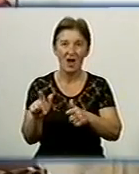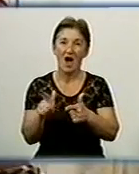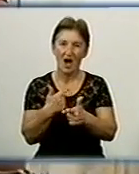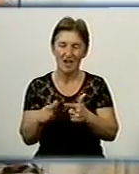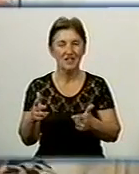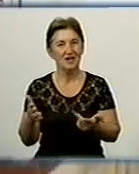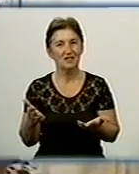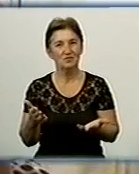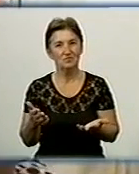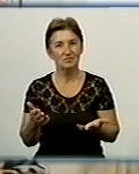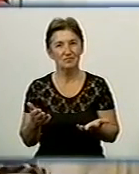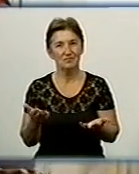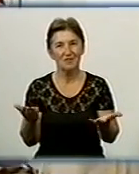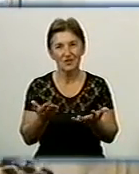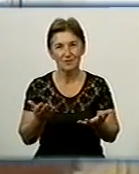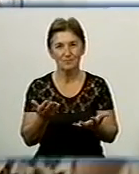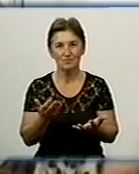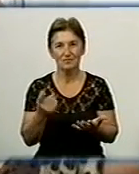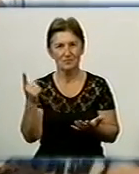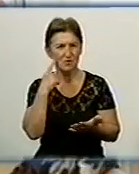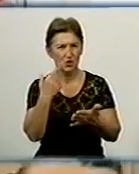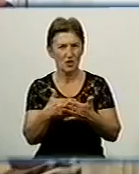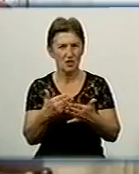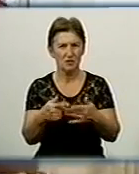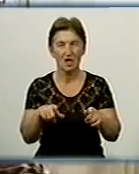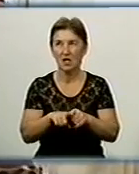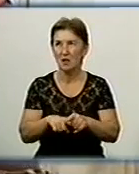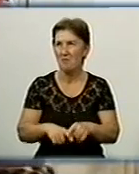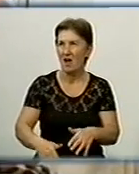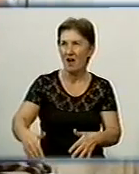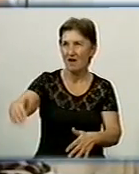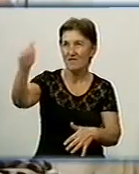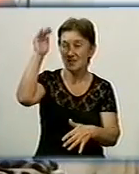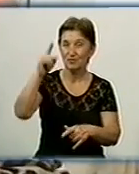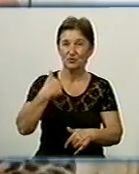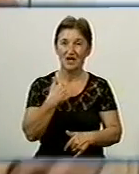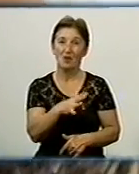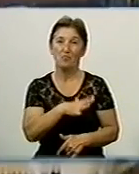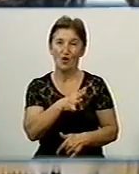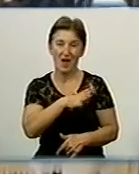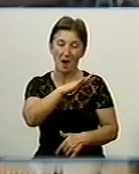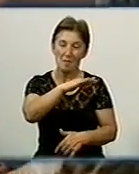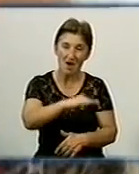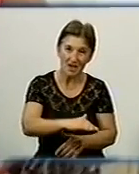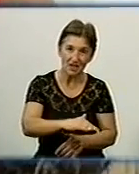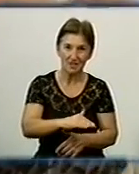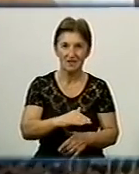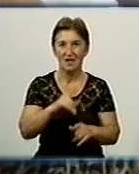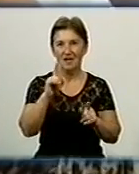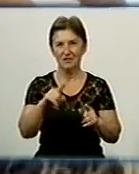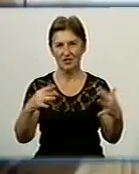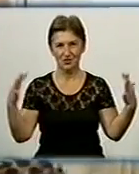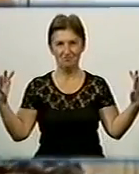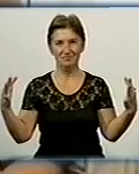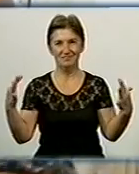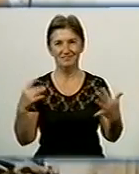знаєте, вона якось смішна. Вони мені здавались такими великими, мабуть, тому що я була така маленька, тому вони навіть обрізані, тому